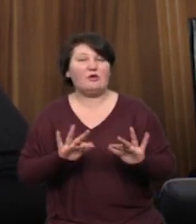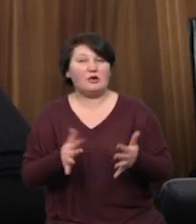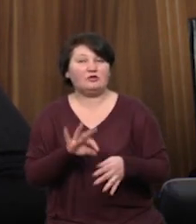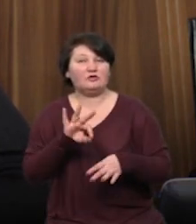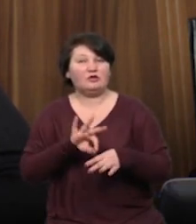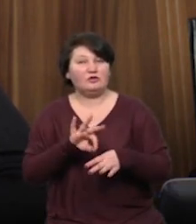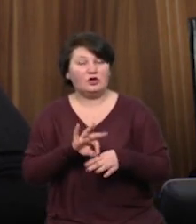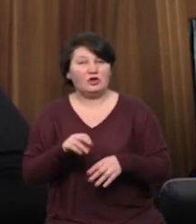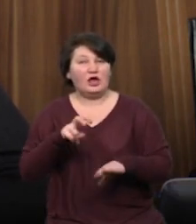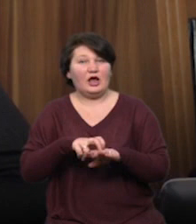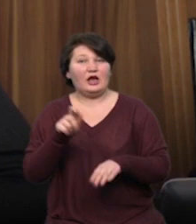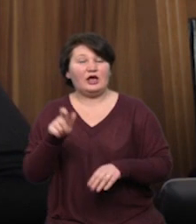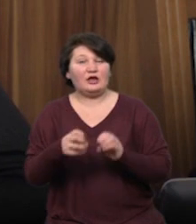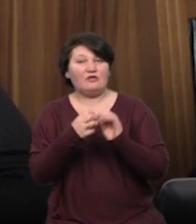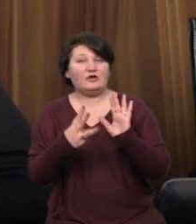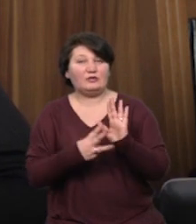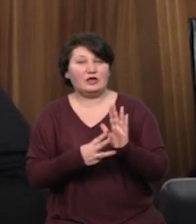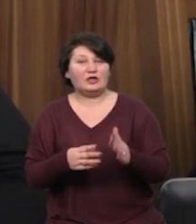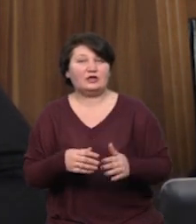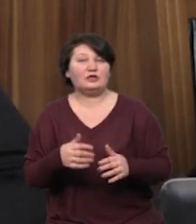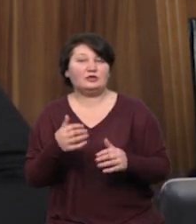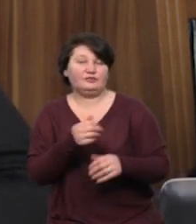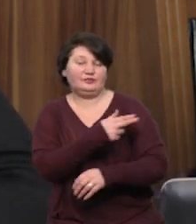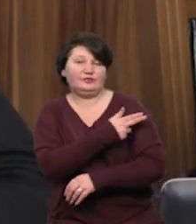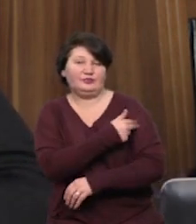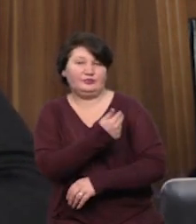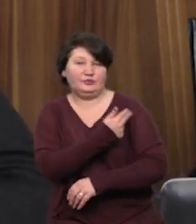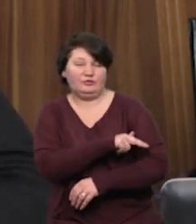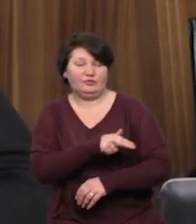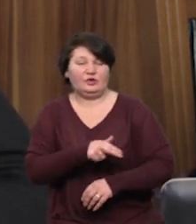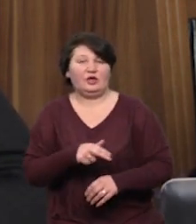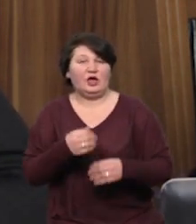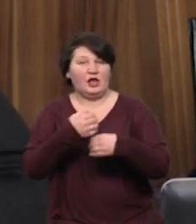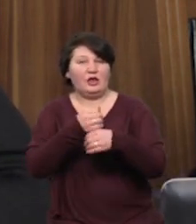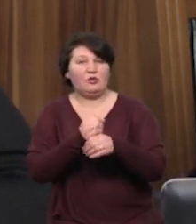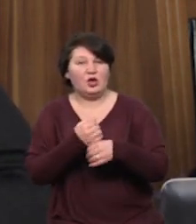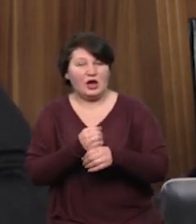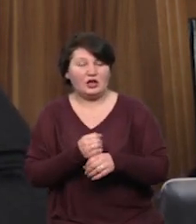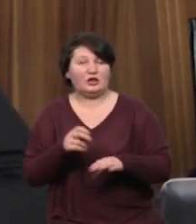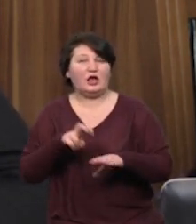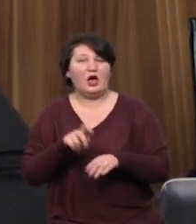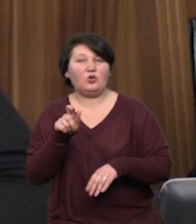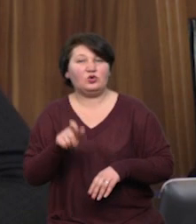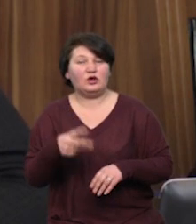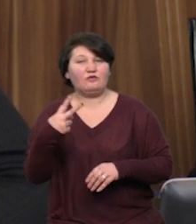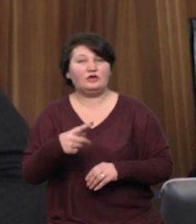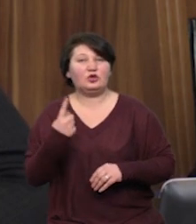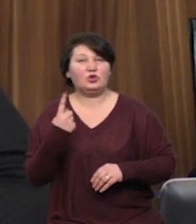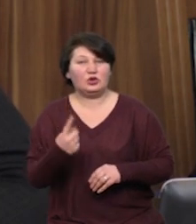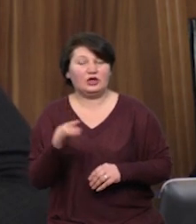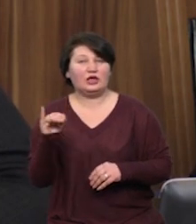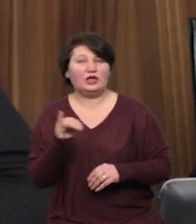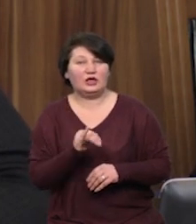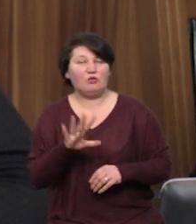18. Середній медперсонал, тобто це медичні сестри, лаборантів поширки, 21. І молодший